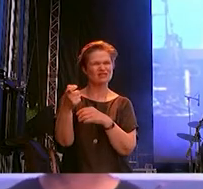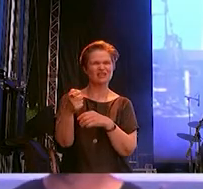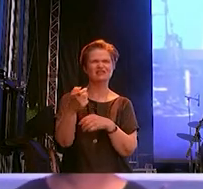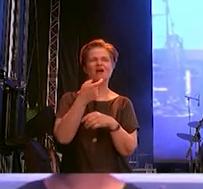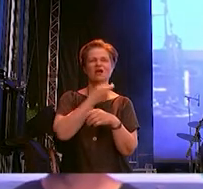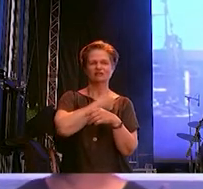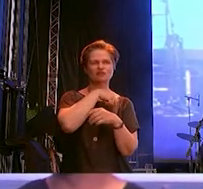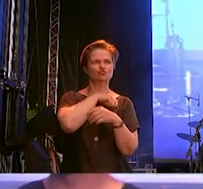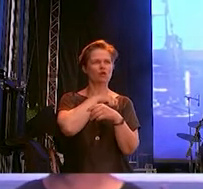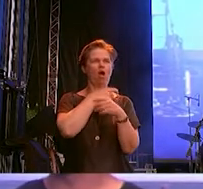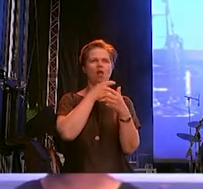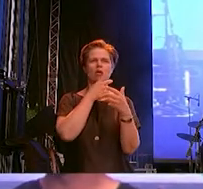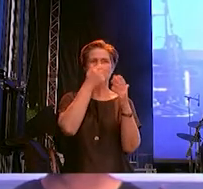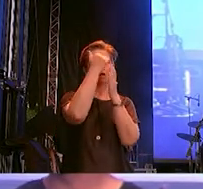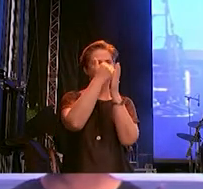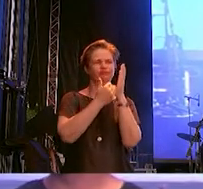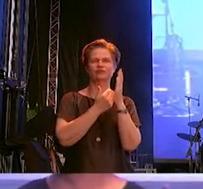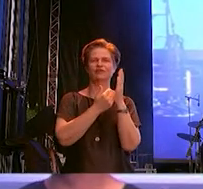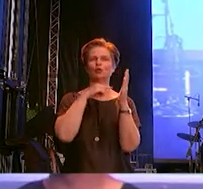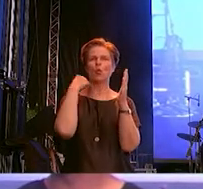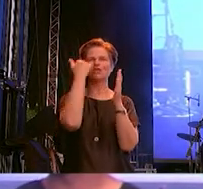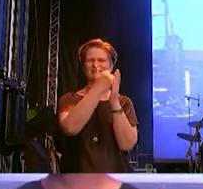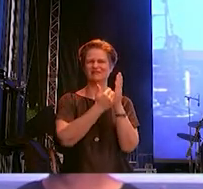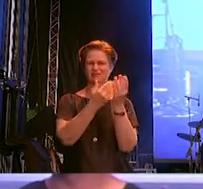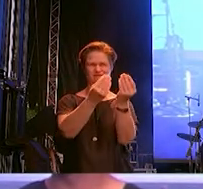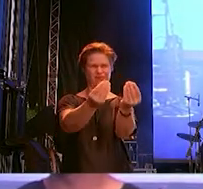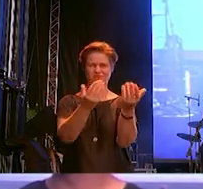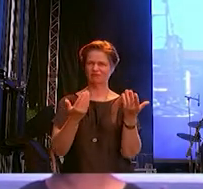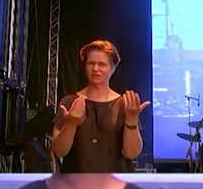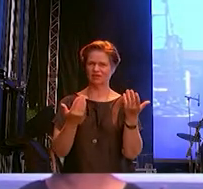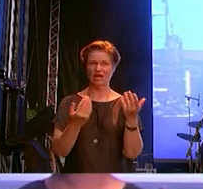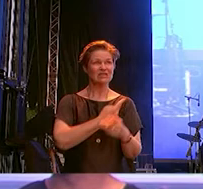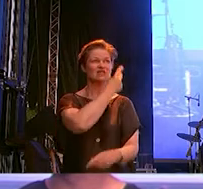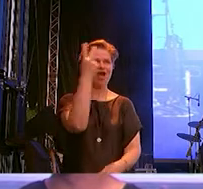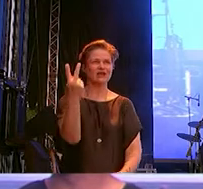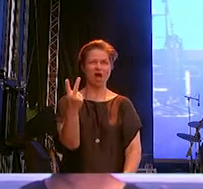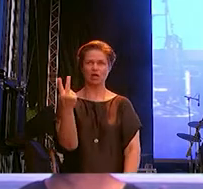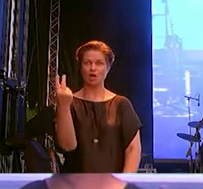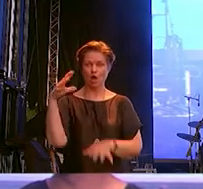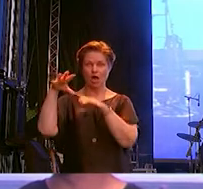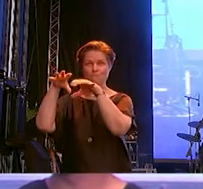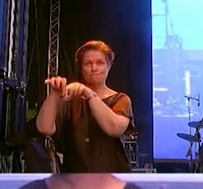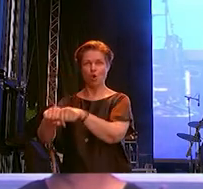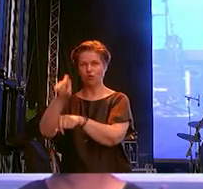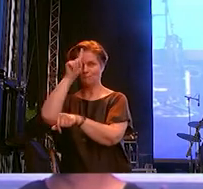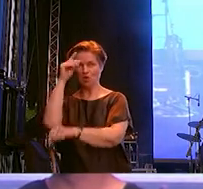namentlich auf einer Todesliste. Über zwei Jahre lang wurden sie darüber nicht informiert von den Behörden.